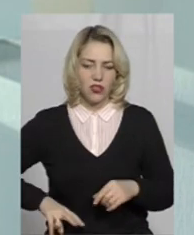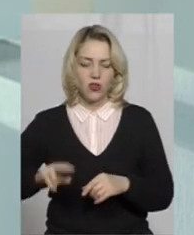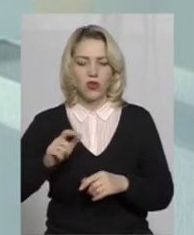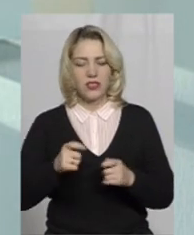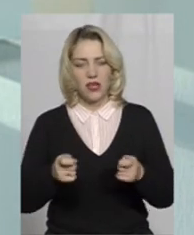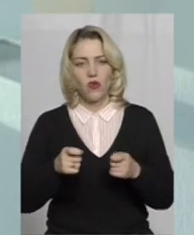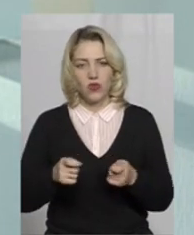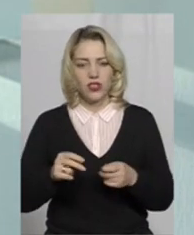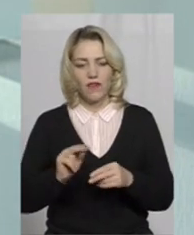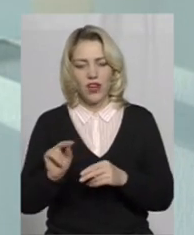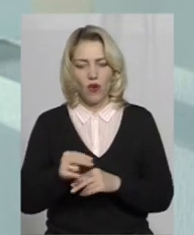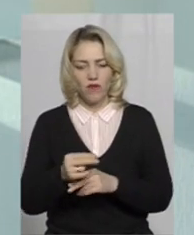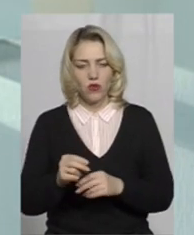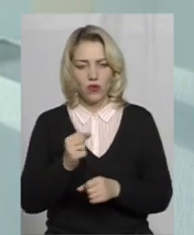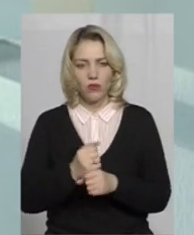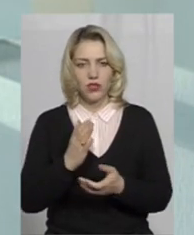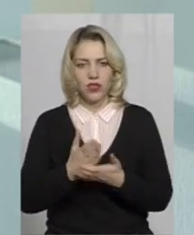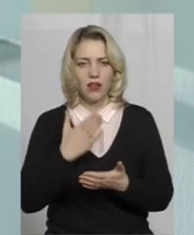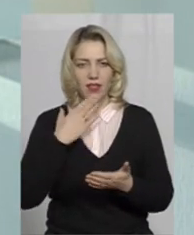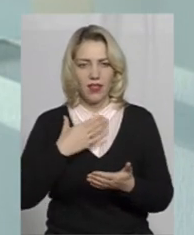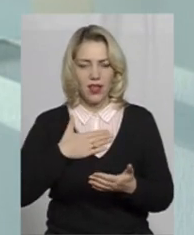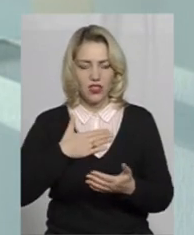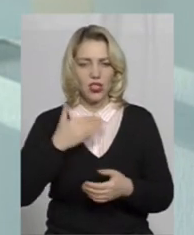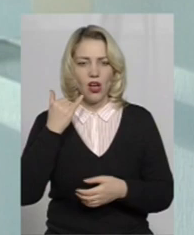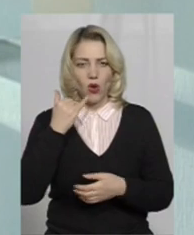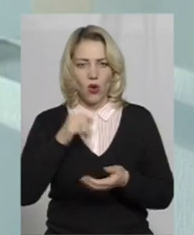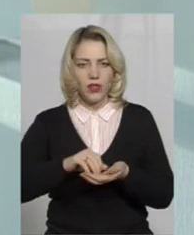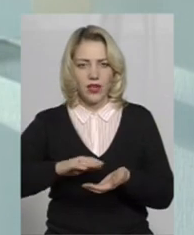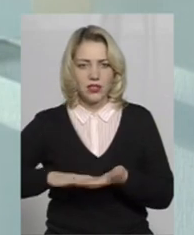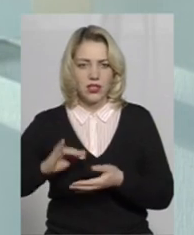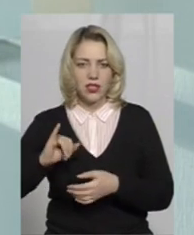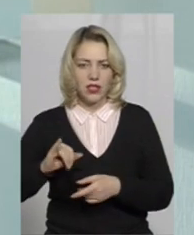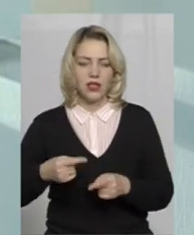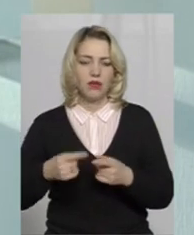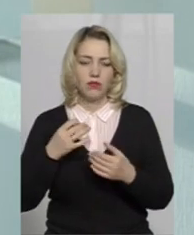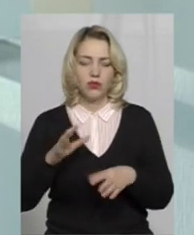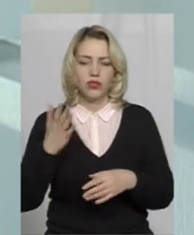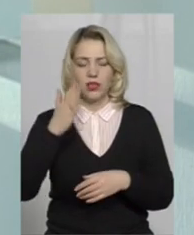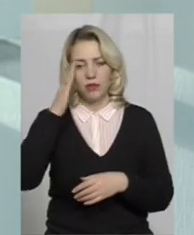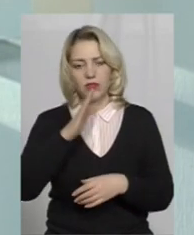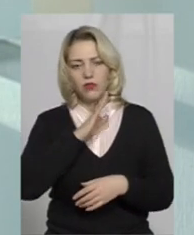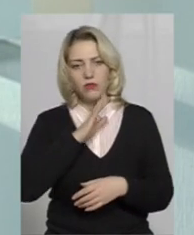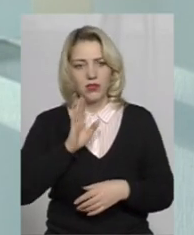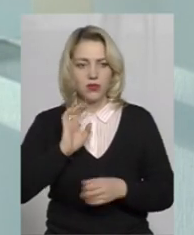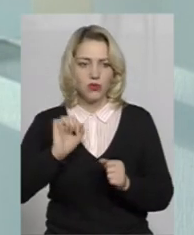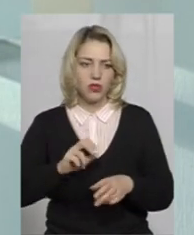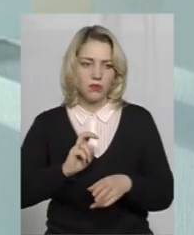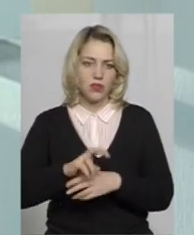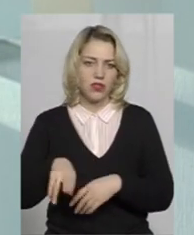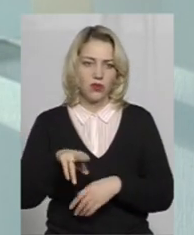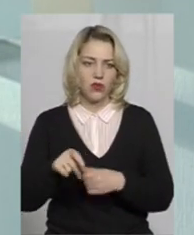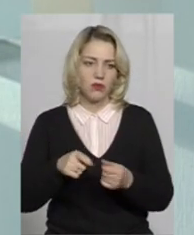виховної роботи, є контакти, наші контакти. І, звичайно, будь-який батько, мати може підійти до